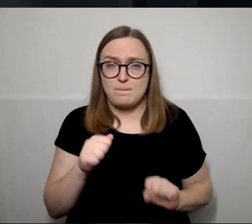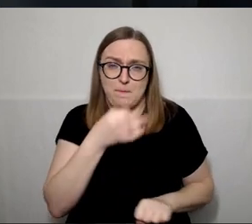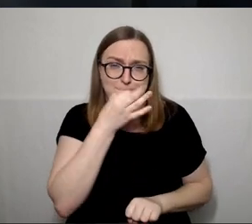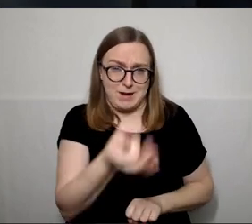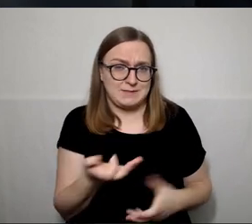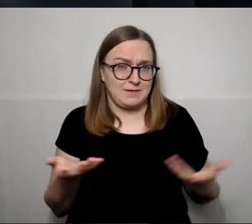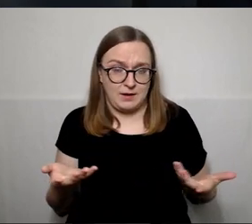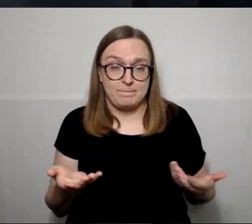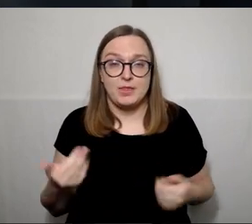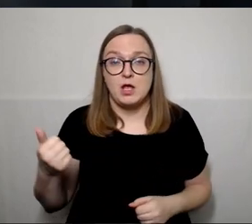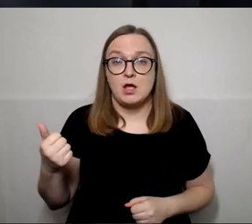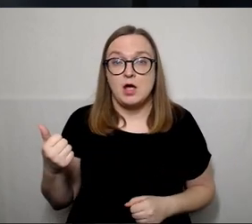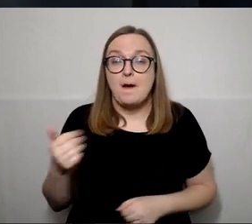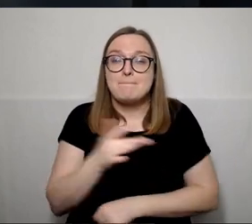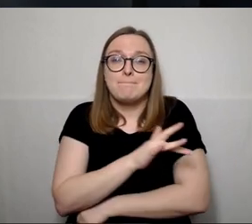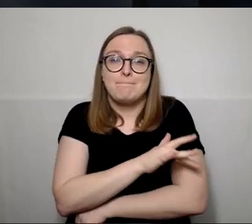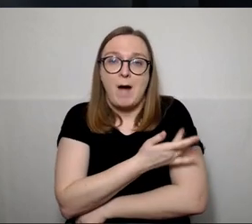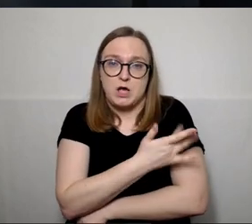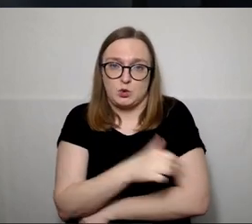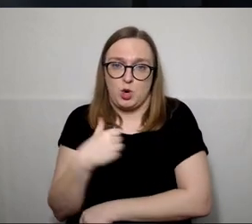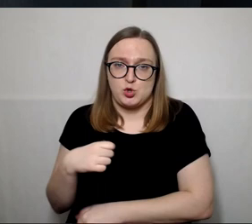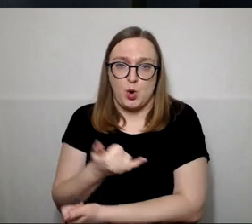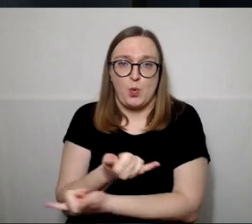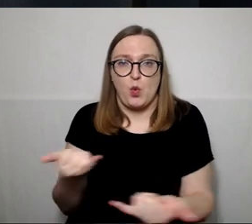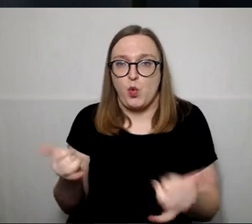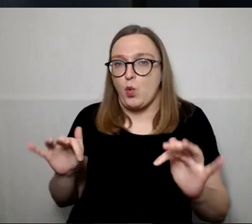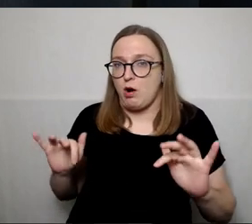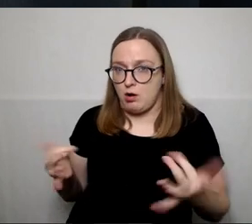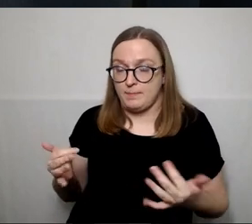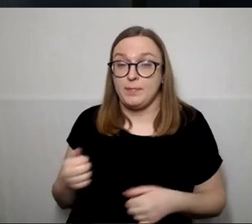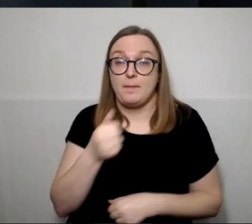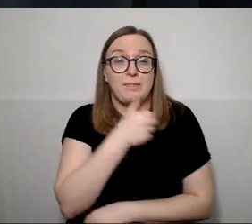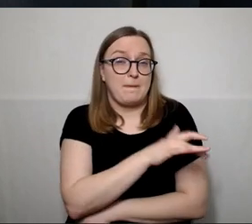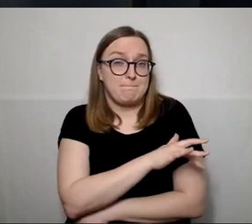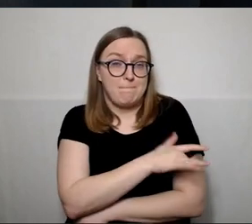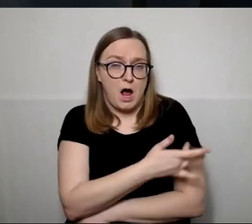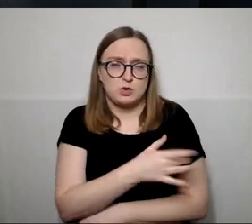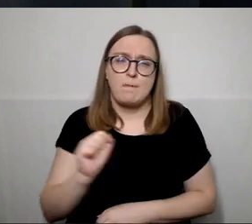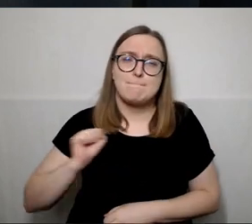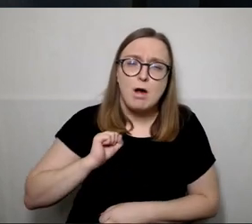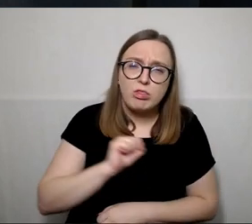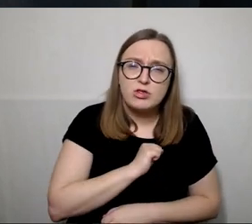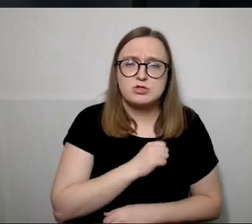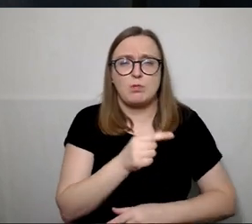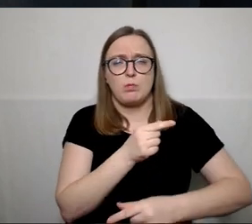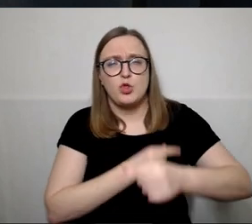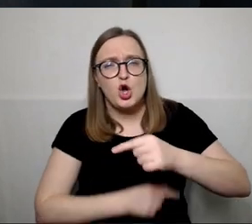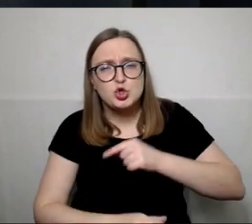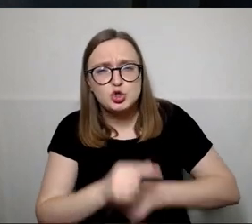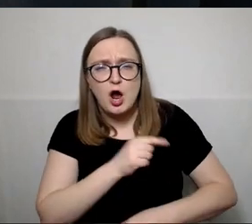dalyką, kaip paslaugus gyventojams. Jeigu mes gyventojų paslaugas, medicinines, vaikų darželius ar